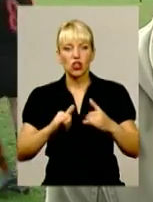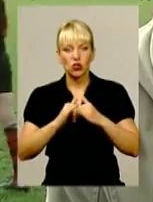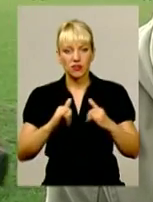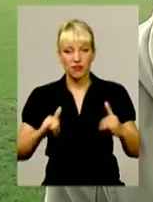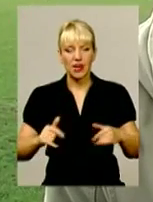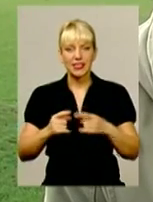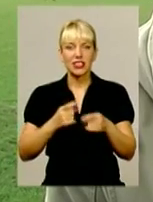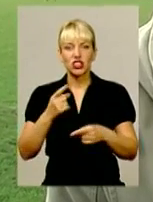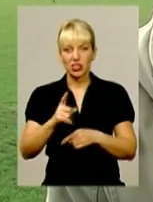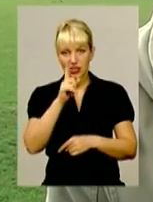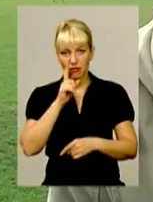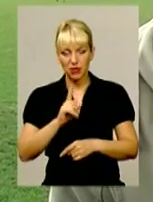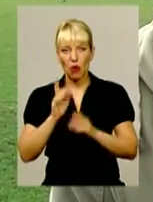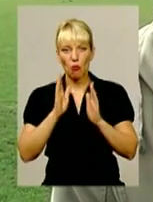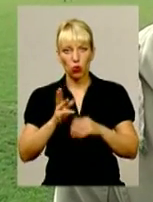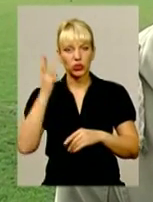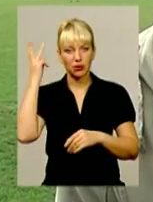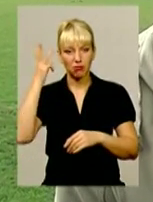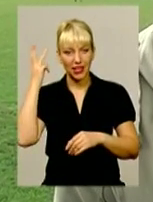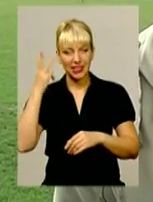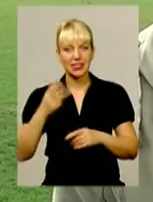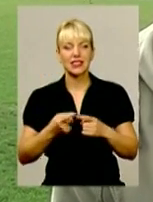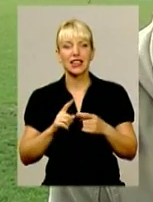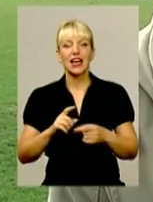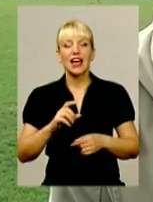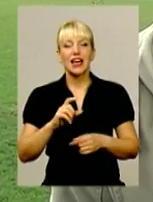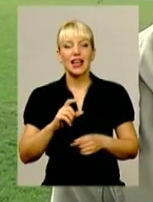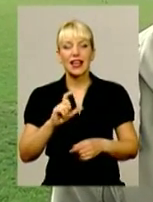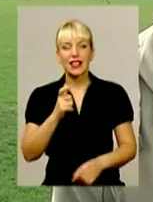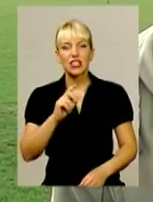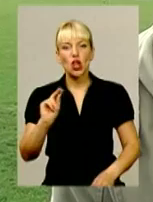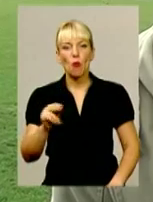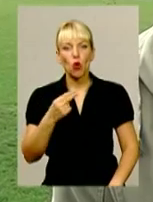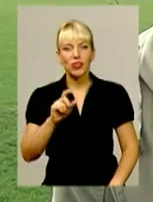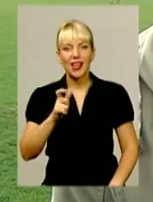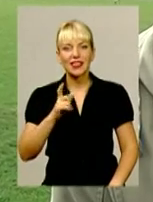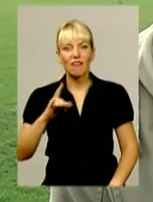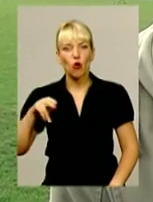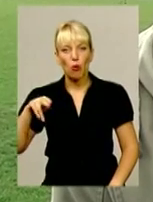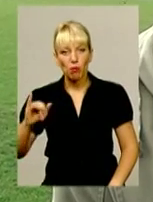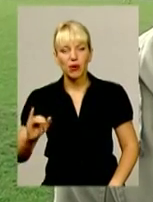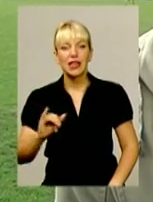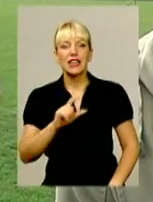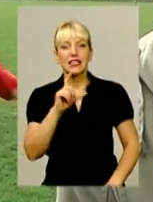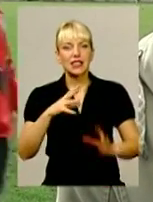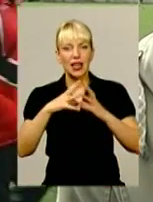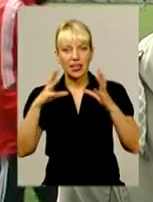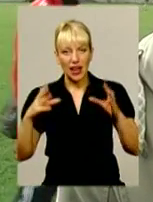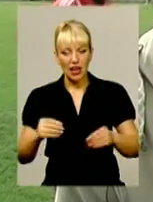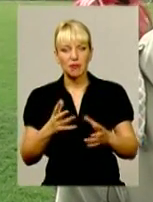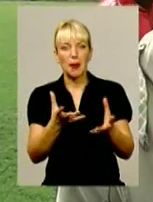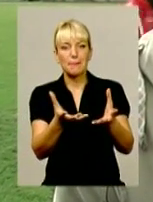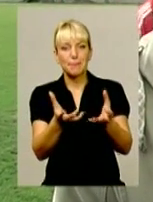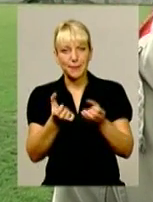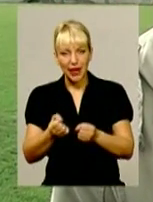Через місяць відбудеться в Хмельницькому чемпіонату Європи з регбі 15. Збірна України прийме національну команду Польщі.